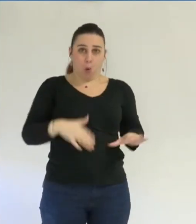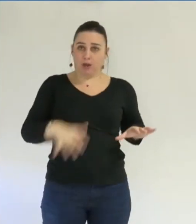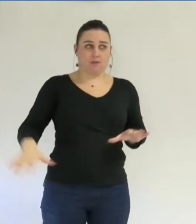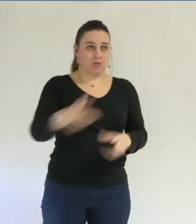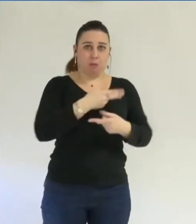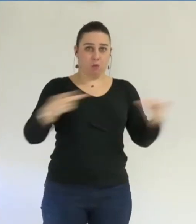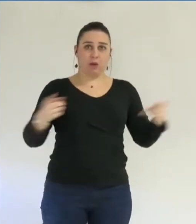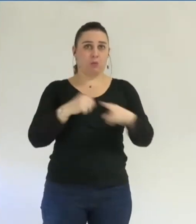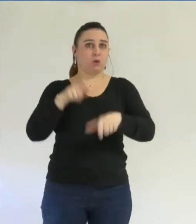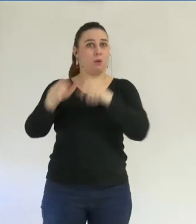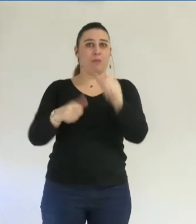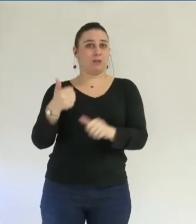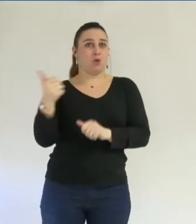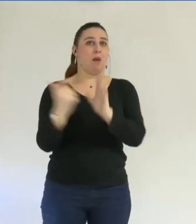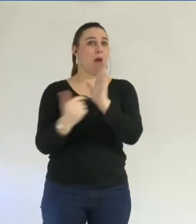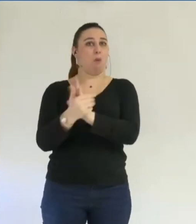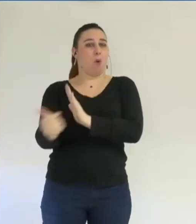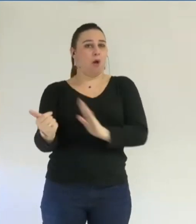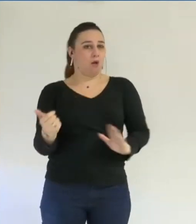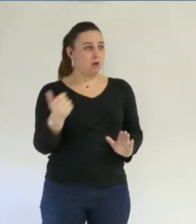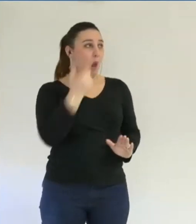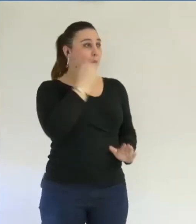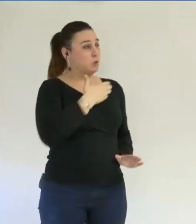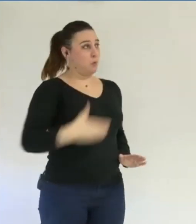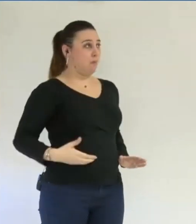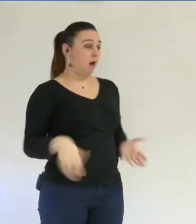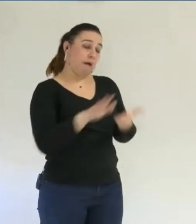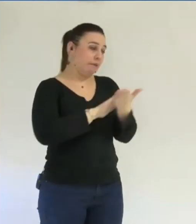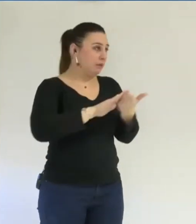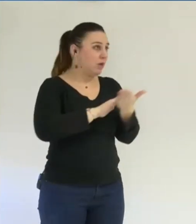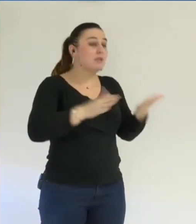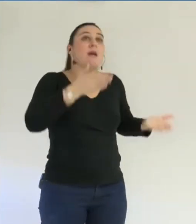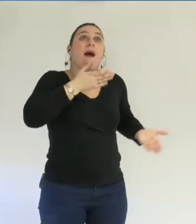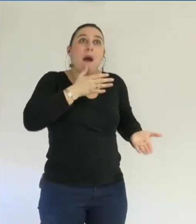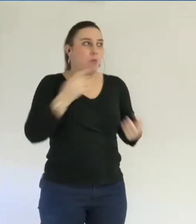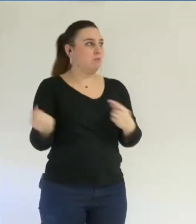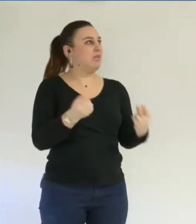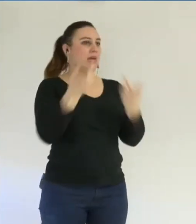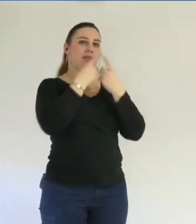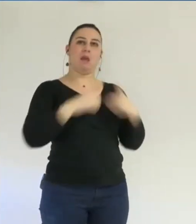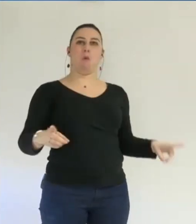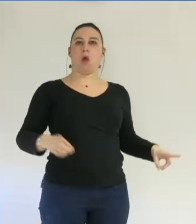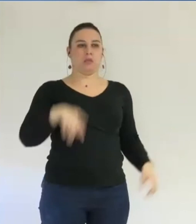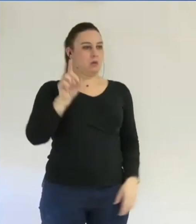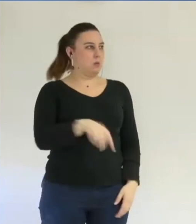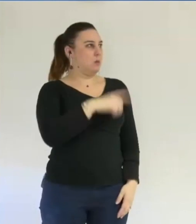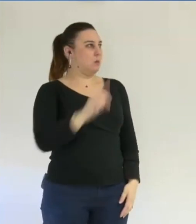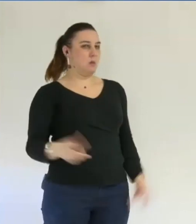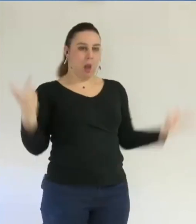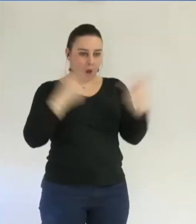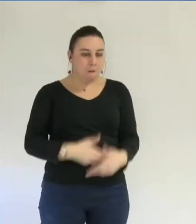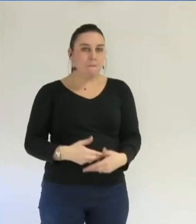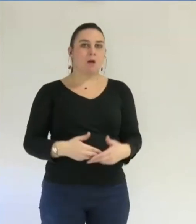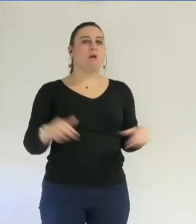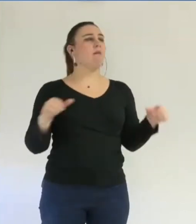publique et le contribuable, eh bien, M. le maire, cela rend impossible le débat démocratique. Il s'agit simplement de